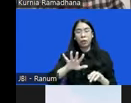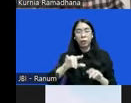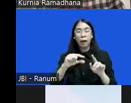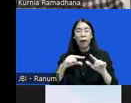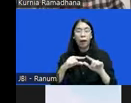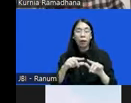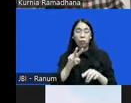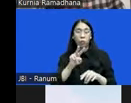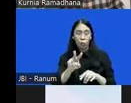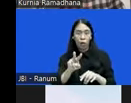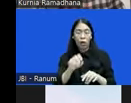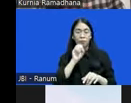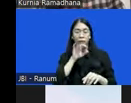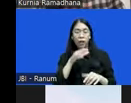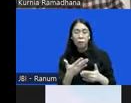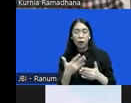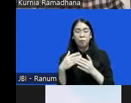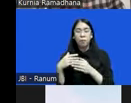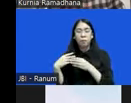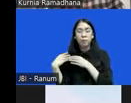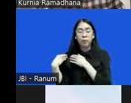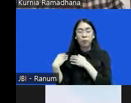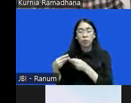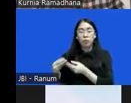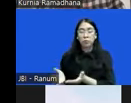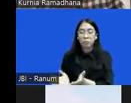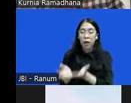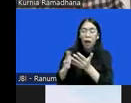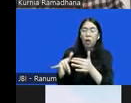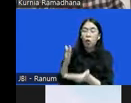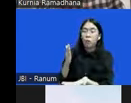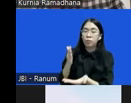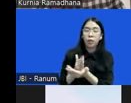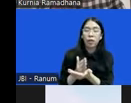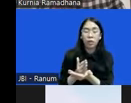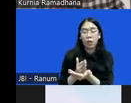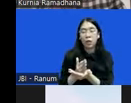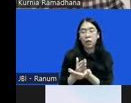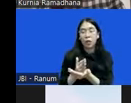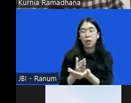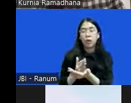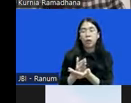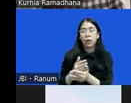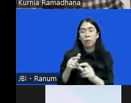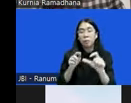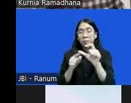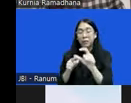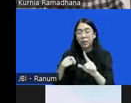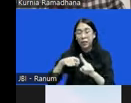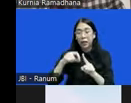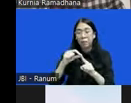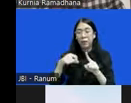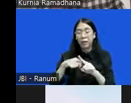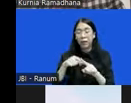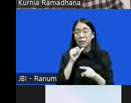disebut bahwa yang berwenang mengangkat dan memberhentikan penyidik di KPK itu adalah